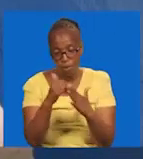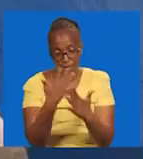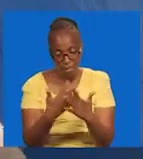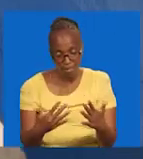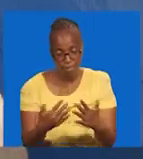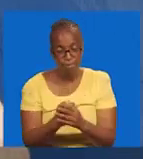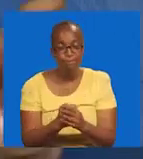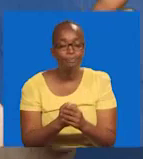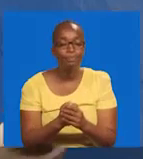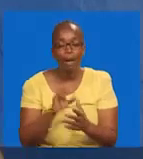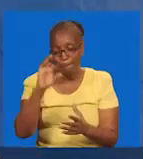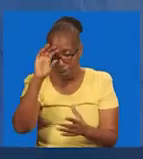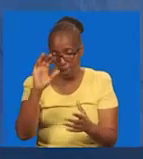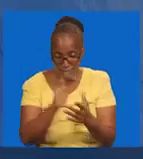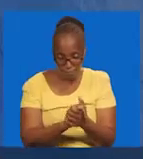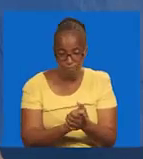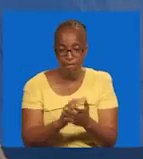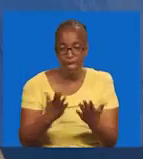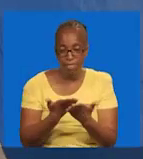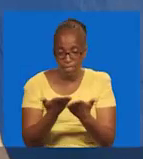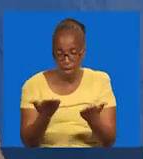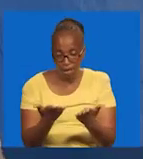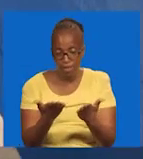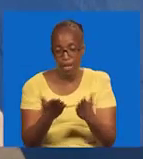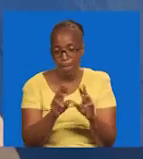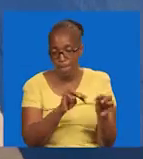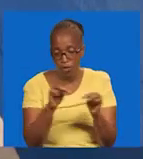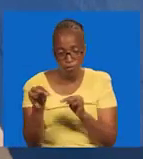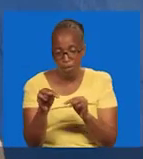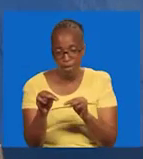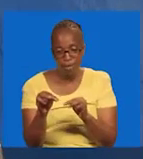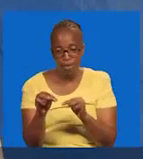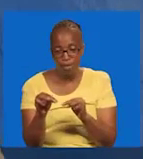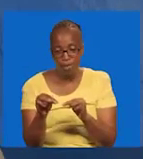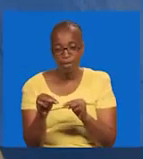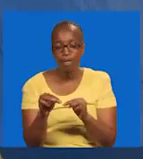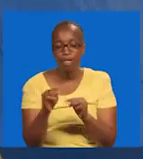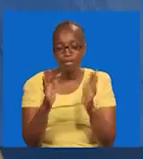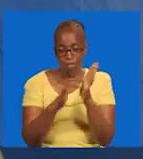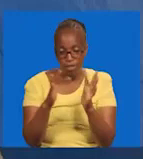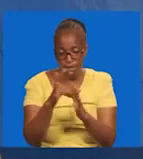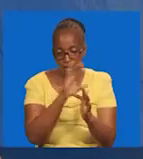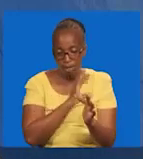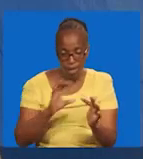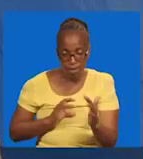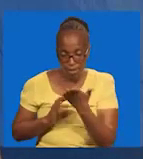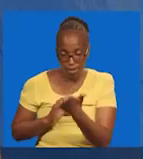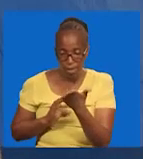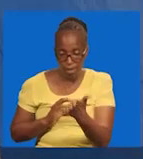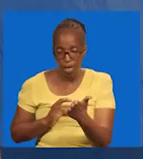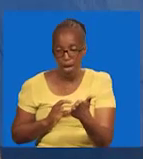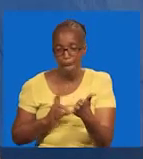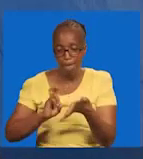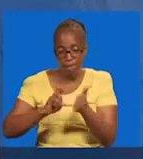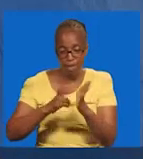Amini kufufuka katika mambo yako yote. Amini kuna kuenda na mbele katika mambo yako yote. Na Yesu Kristo maana